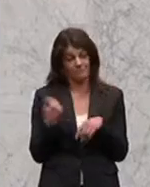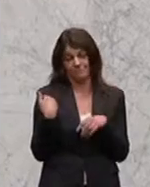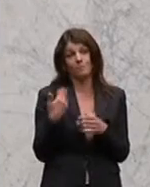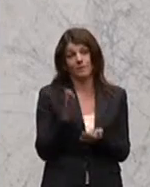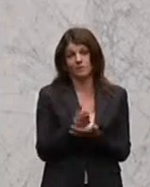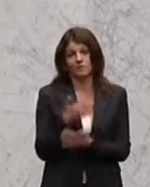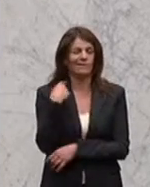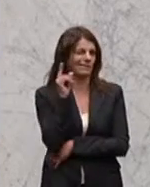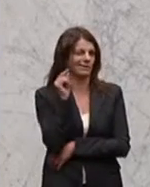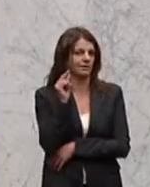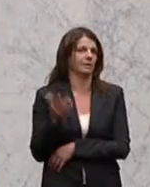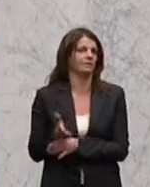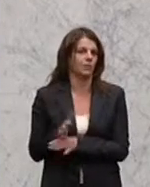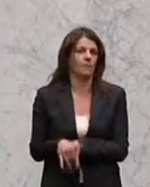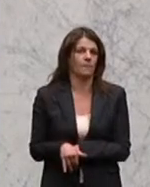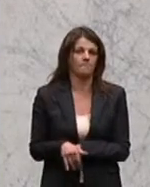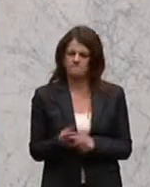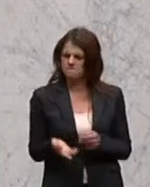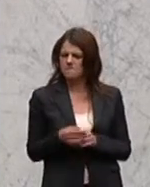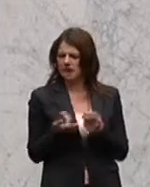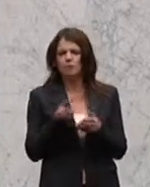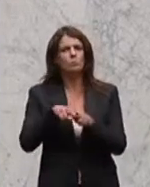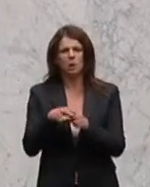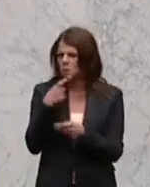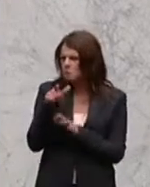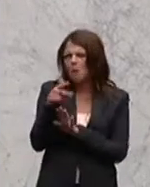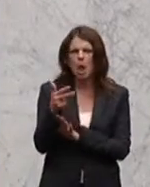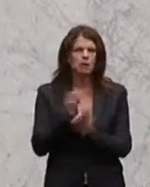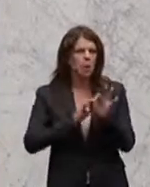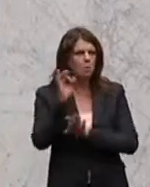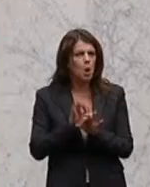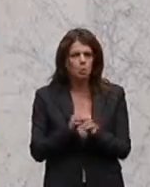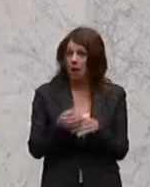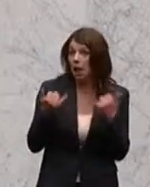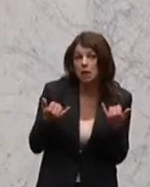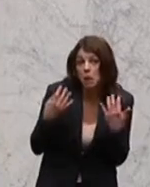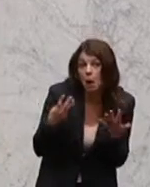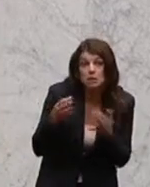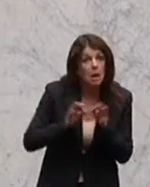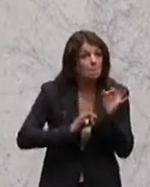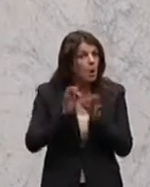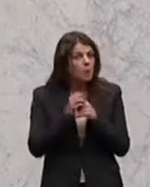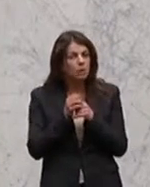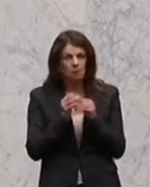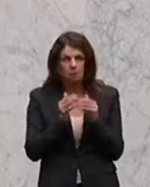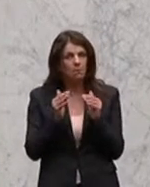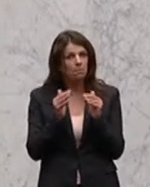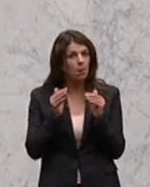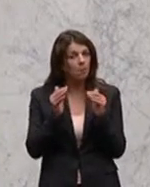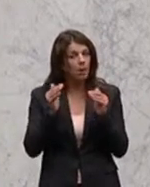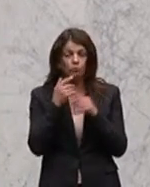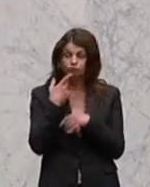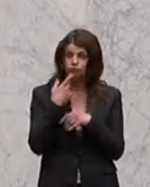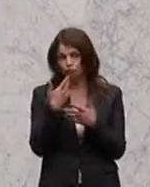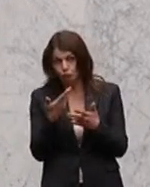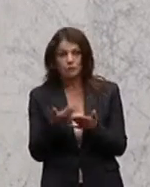gewisses Augenzwinkung dabei. Dann ging es auf 82 Prozent mit dem Zusatzangebot, jetzt 90, meines Erachtens sind sie noch mehr. Aber wie dem auch sei.